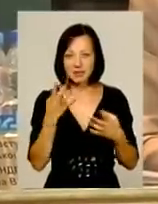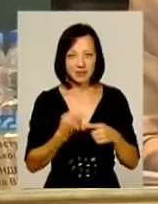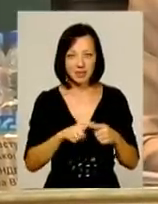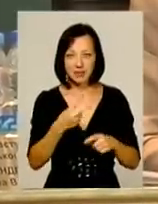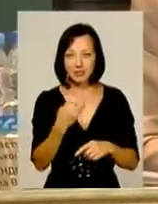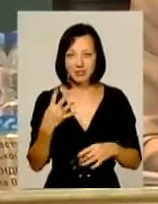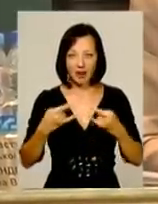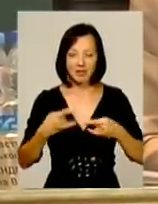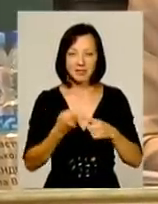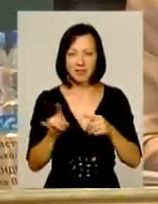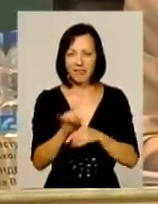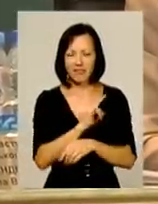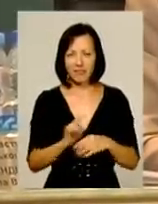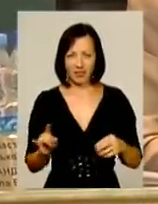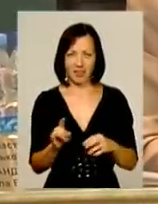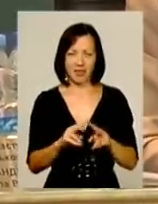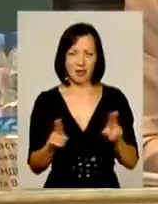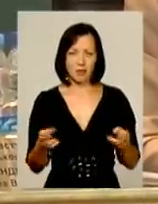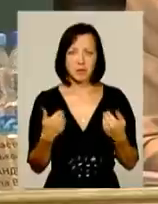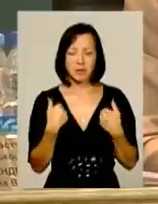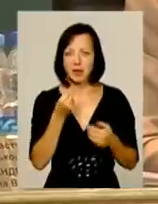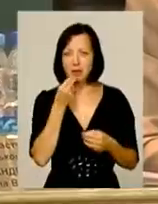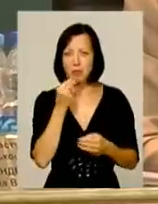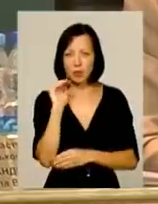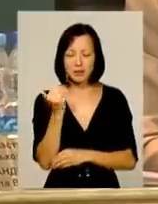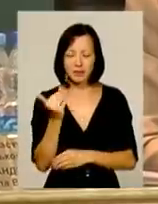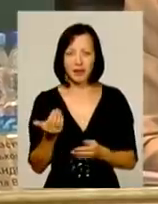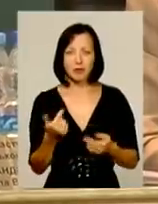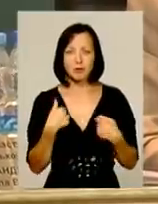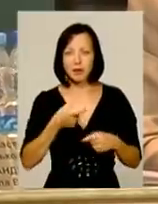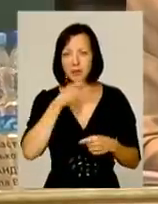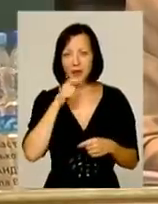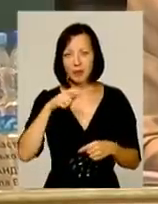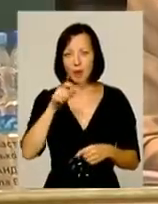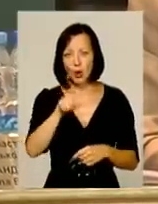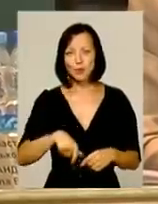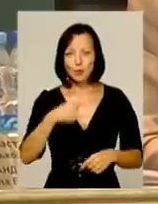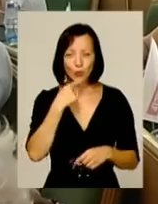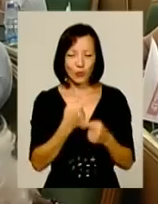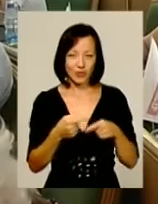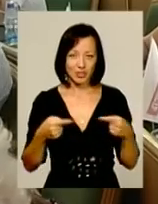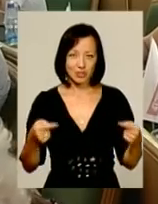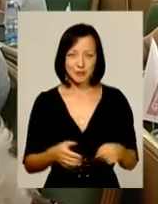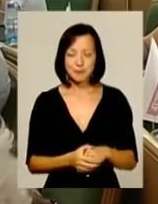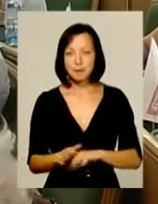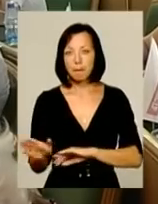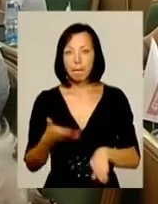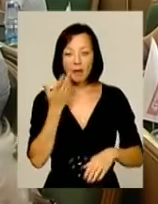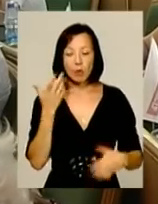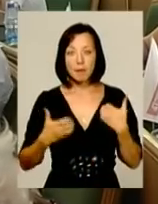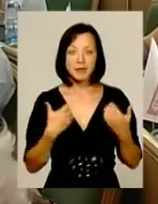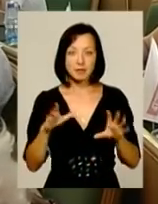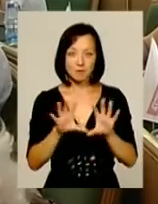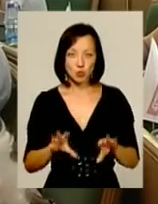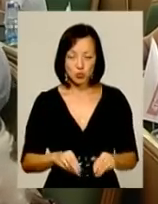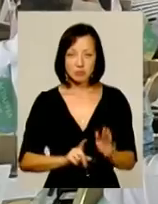цей 24 канал. Це фейки, так само, що ми їмо немовлят, що ми п'ємо блюску кров і інші питання. Коледж пристрастів «Щухли»